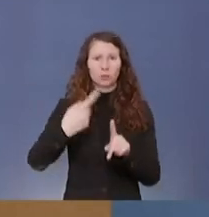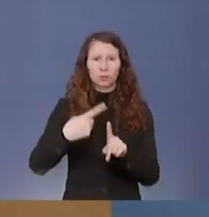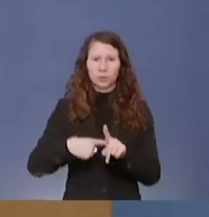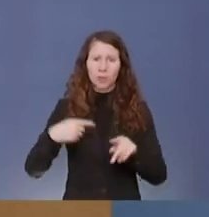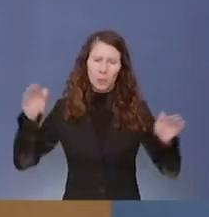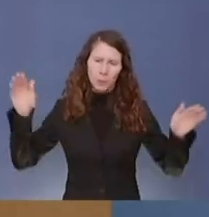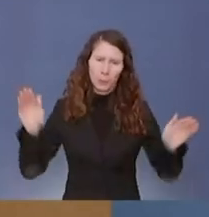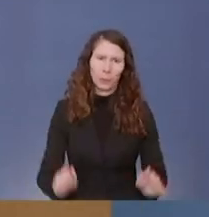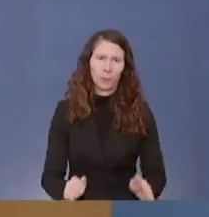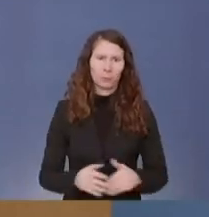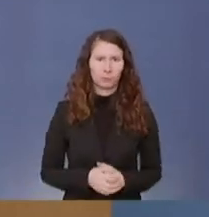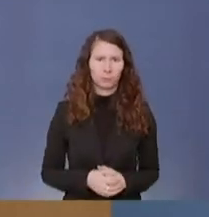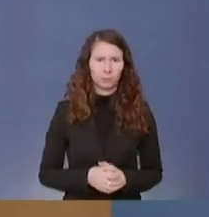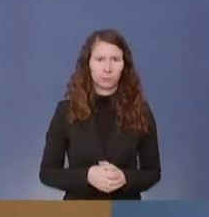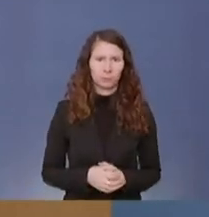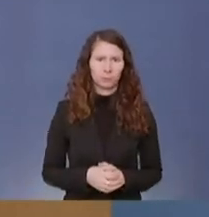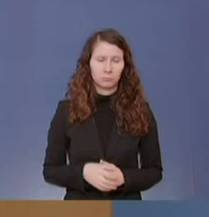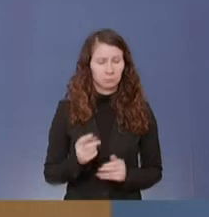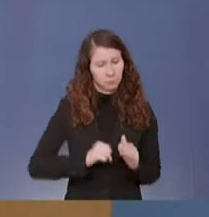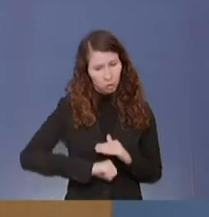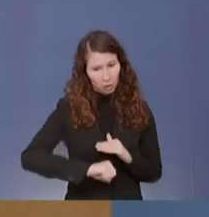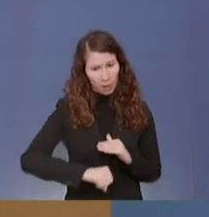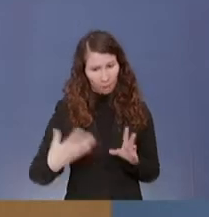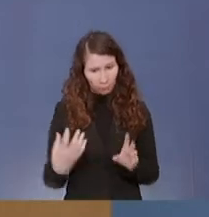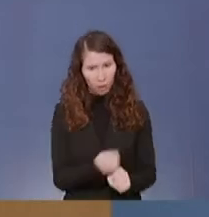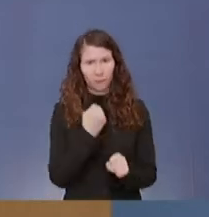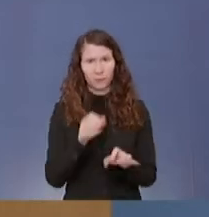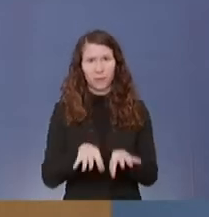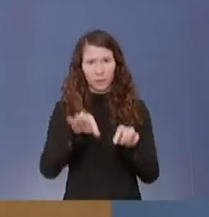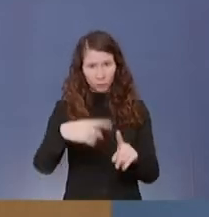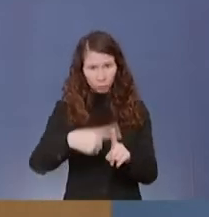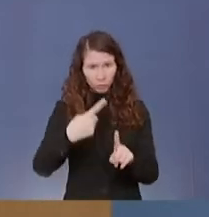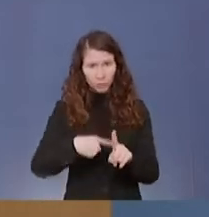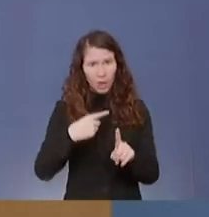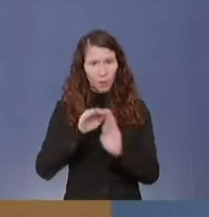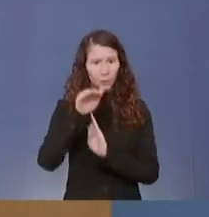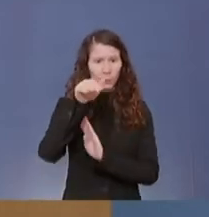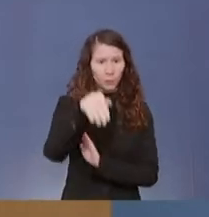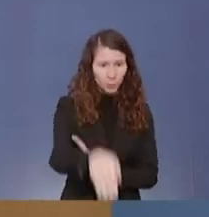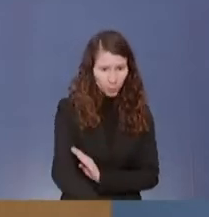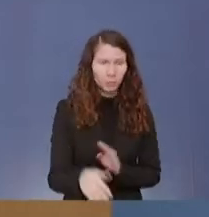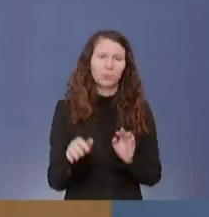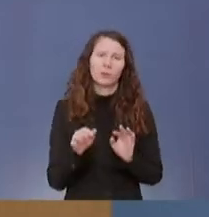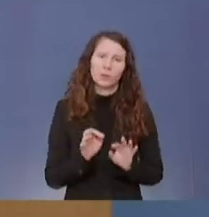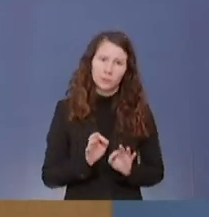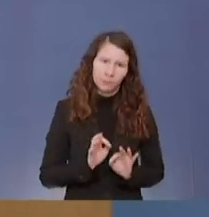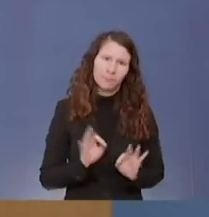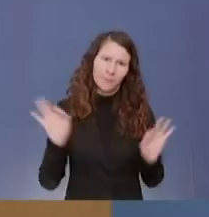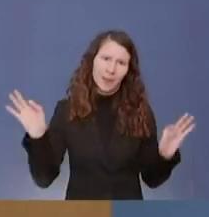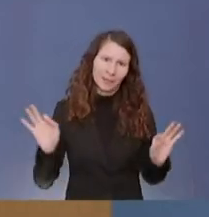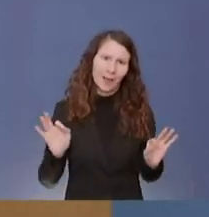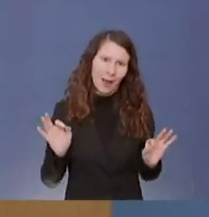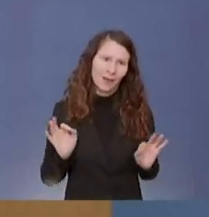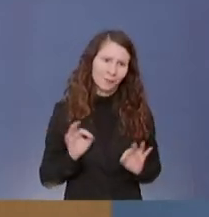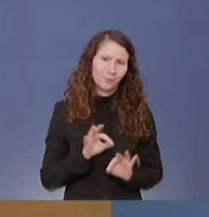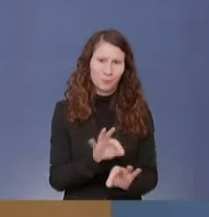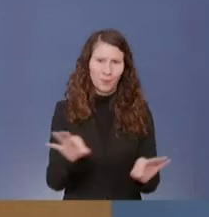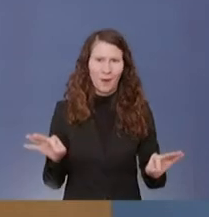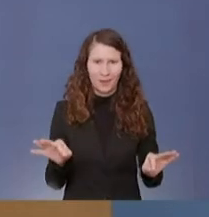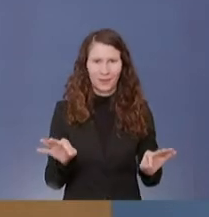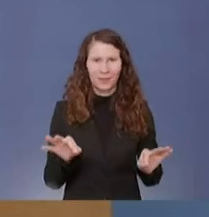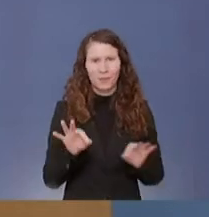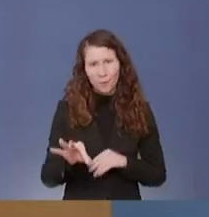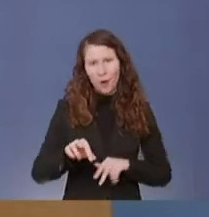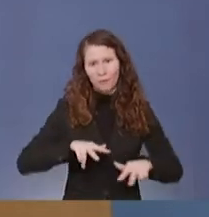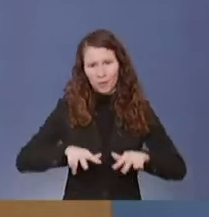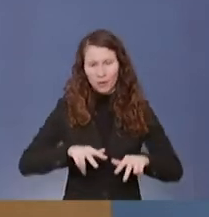Je schneller wir das hinbekommen und die Infektionszahlen sinken, desto besser ist es natürlich auch für die Wirtschaft und die betroffenen